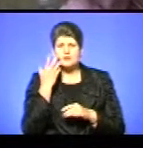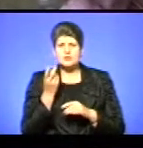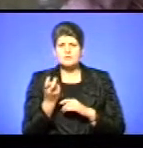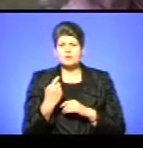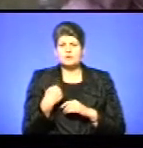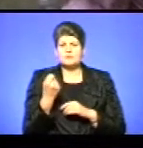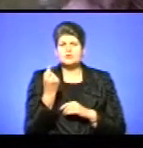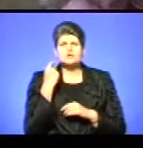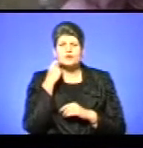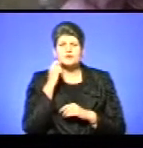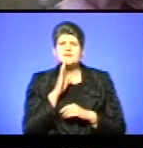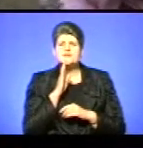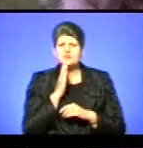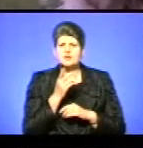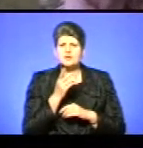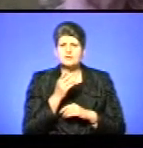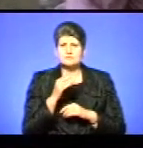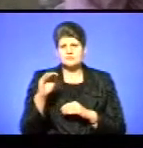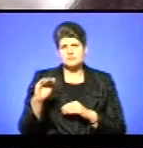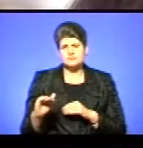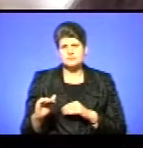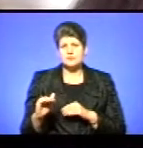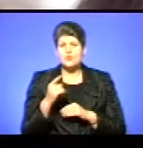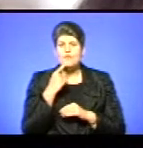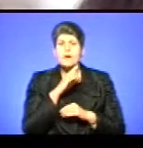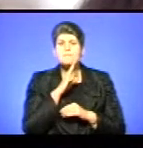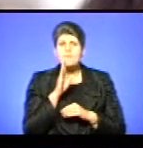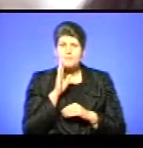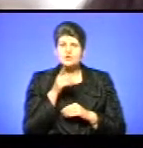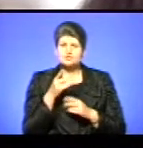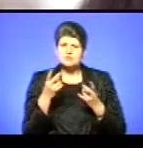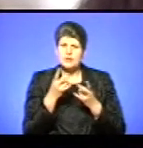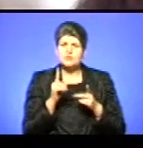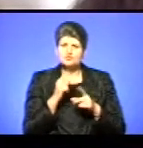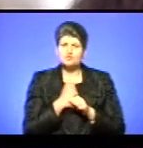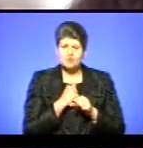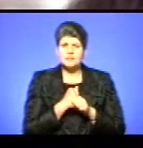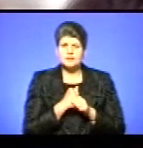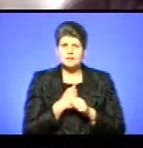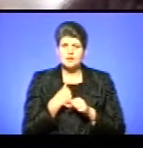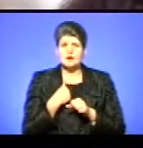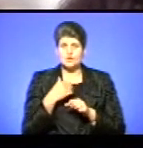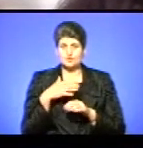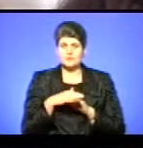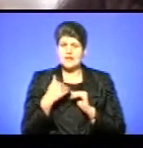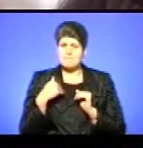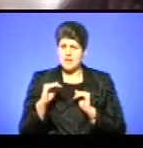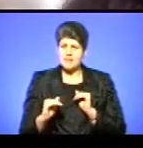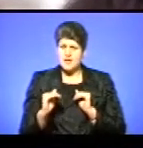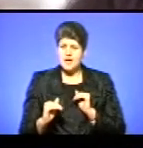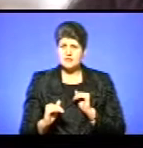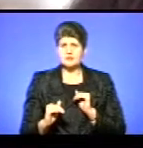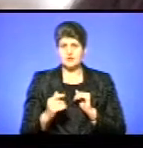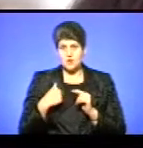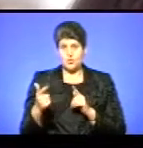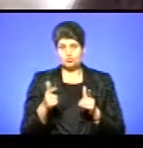-річна дитина, дівчинка, от така от кнопочка, і каже, мамочка, якщо треба буде щось зробити, я розумію, що я маленька, на мене не подумають,